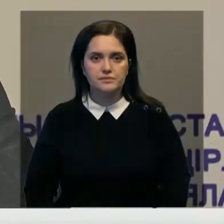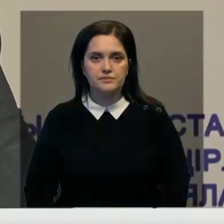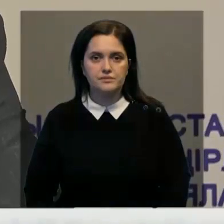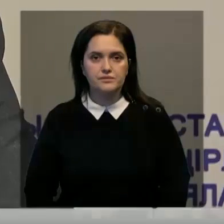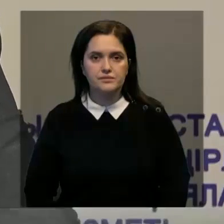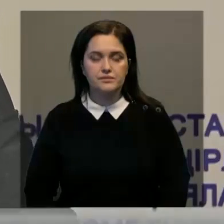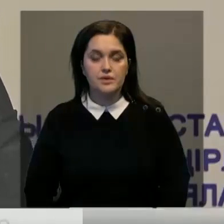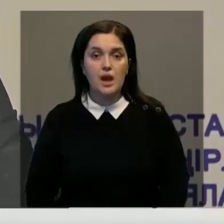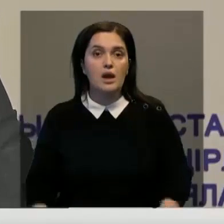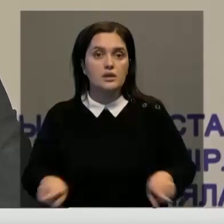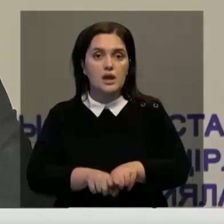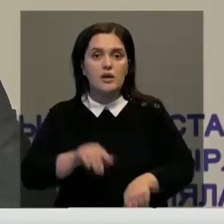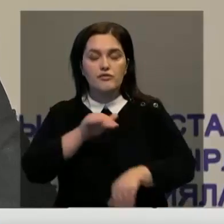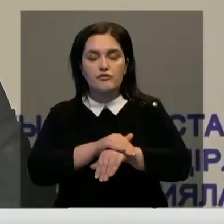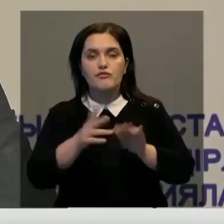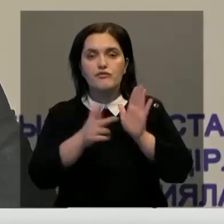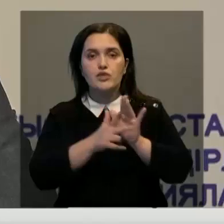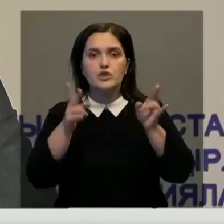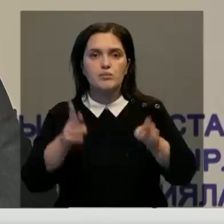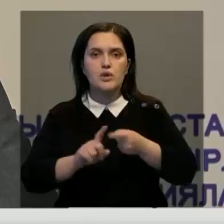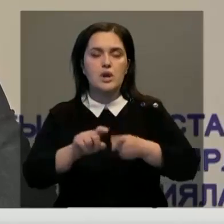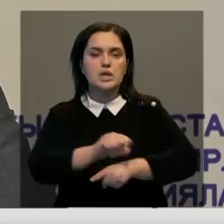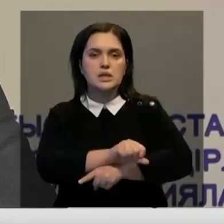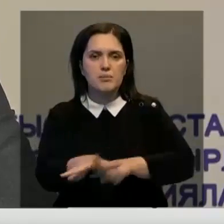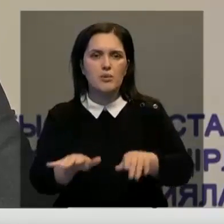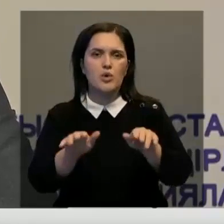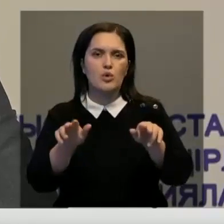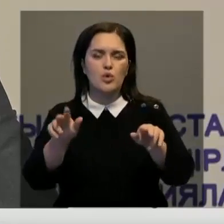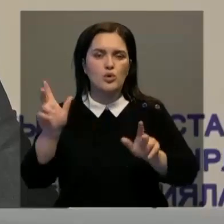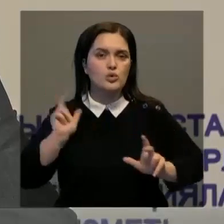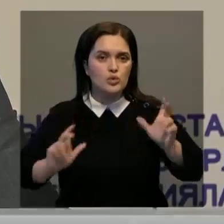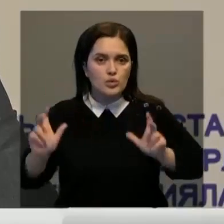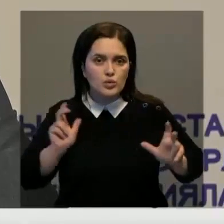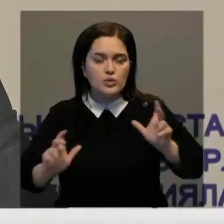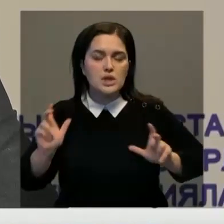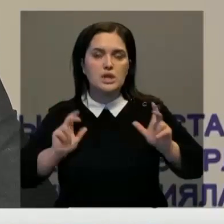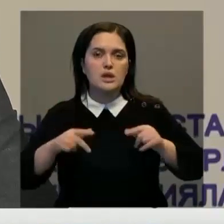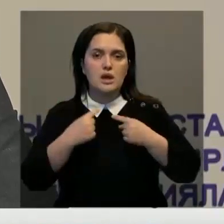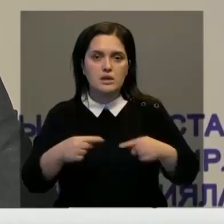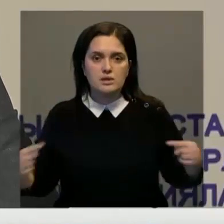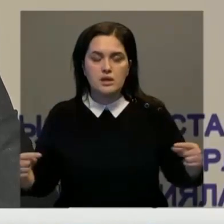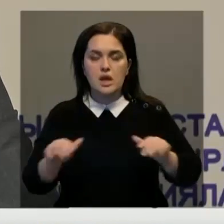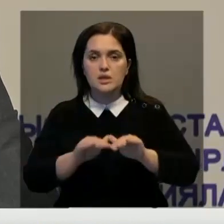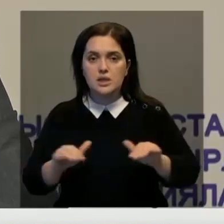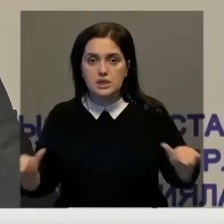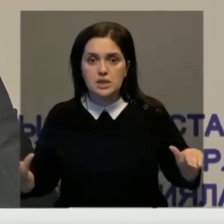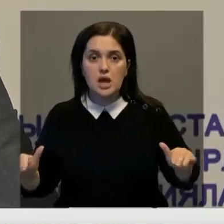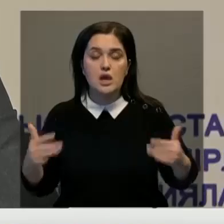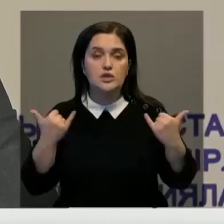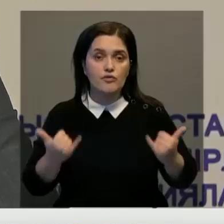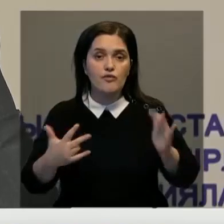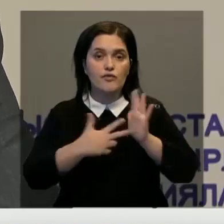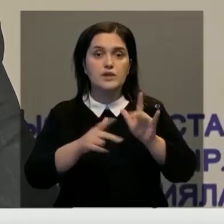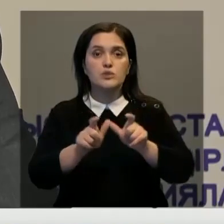Также выявлено 8 случаев заболевания среди учащихся колледжей и столько же среди студентов высших учебных заведений. На сегодняшний день в 8